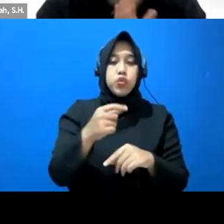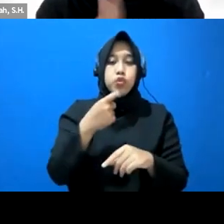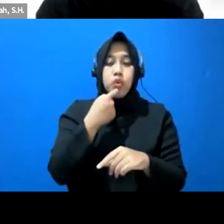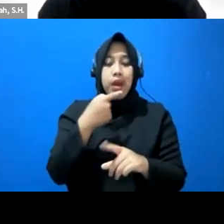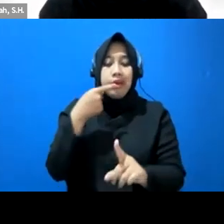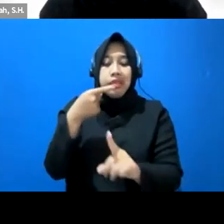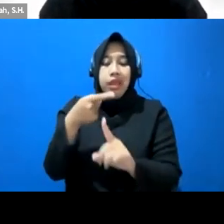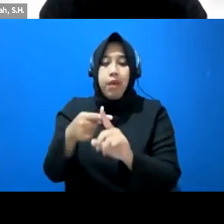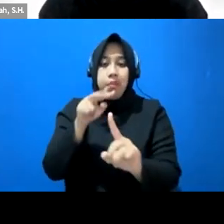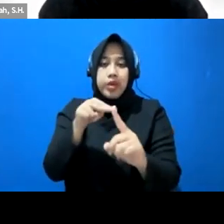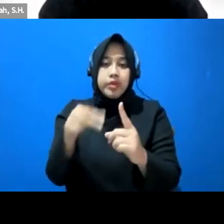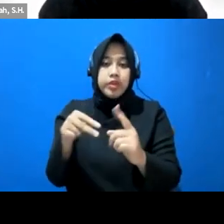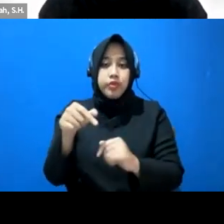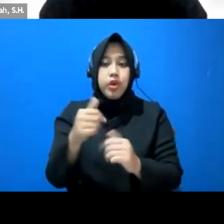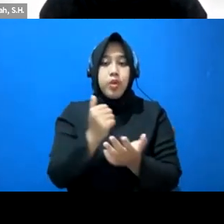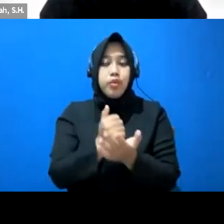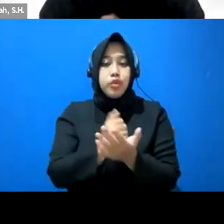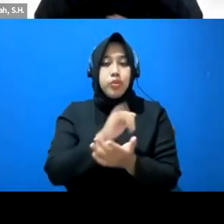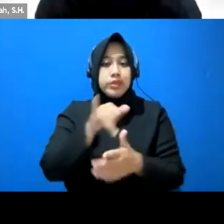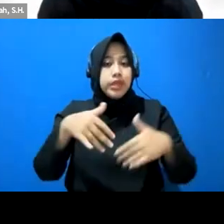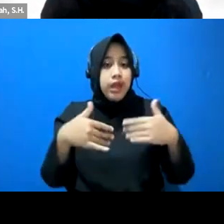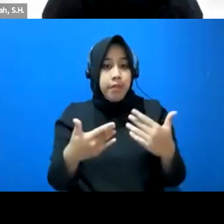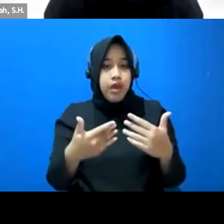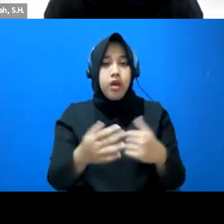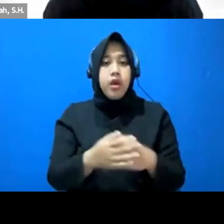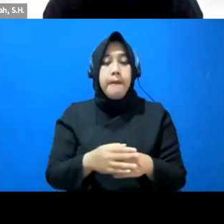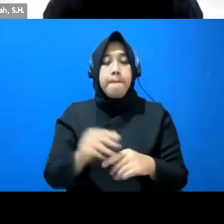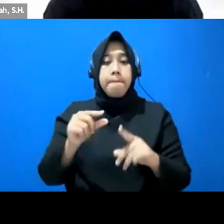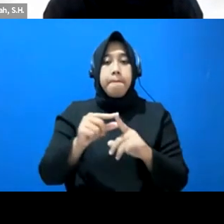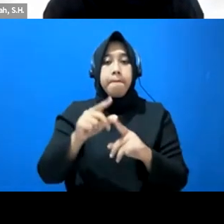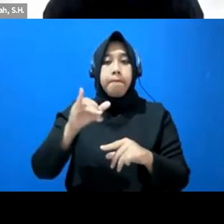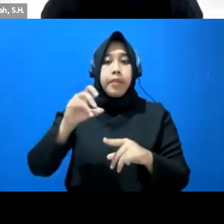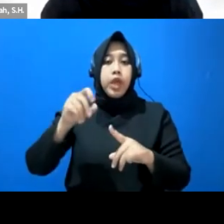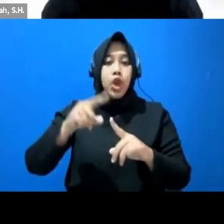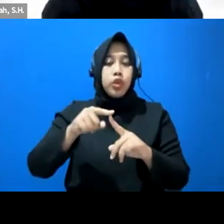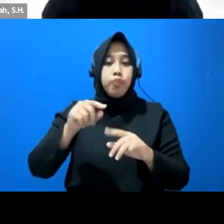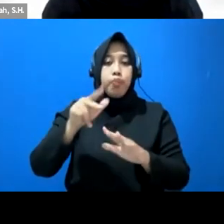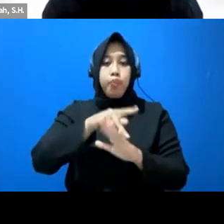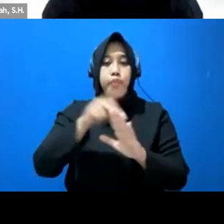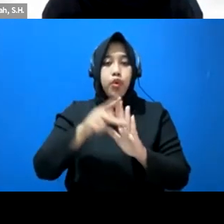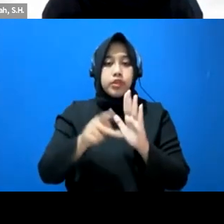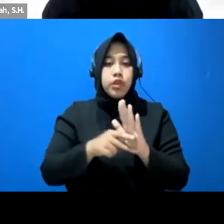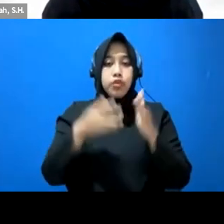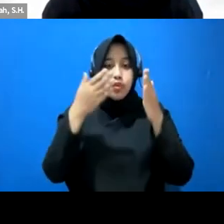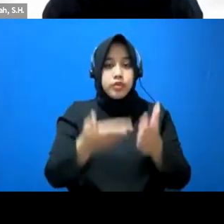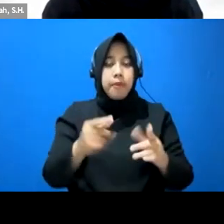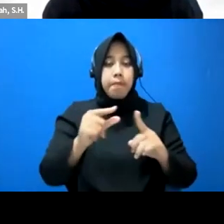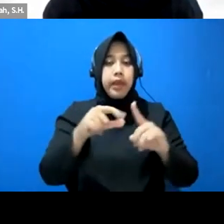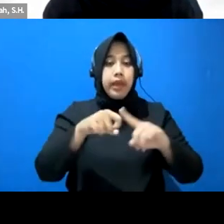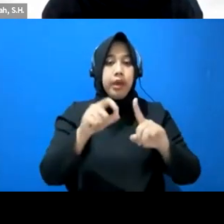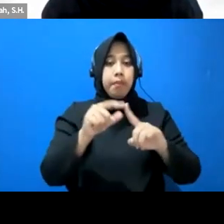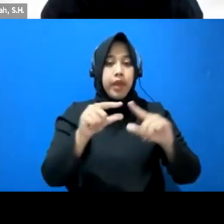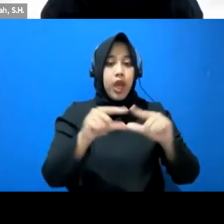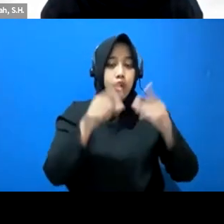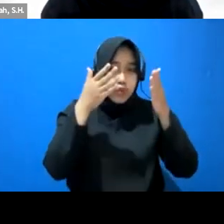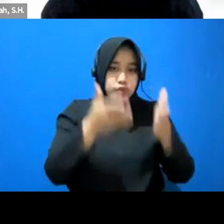perspektifnya ini bisa menjadi paling proyek juga pada isu-isu yang lain misalnya PKPA khusus untuk disabilitas lagi